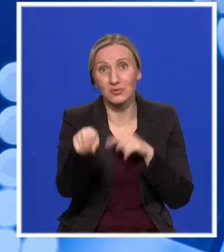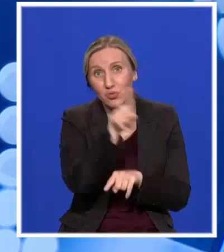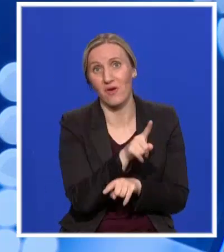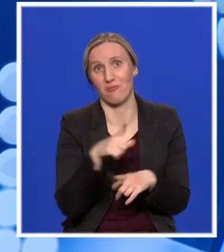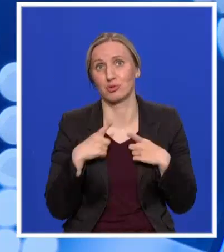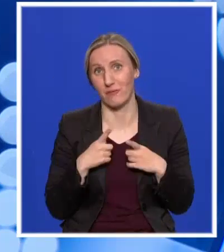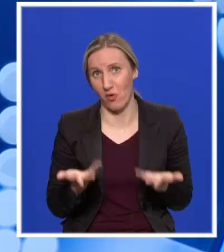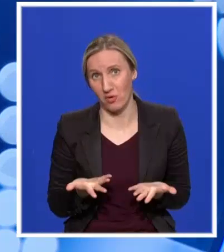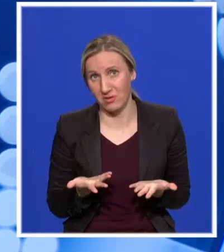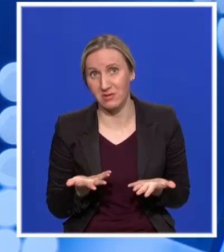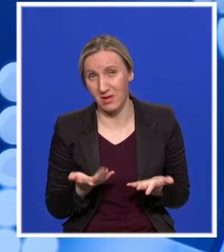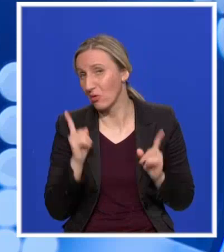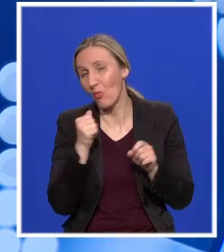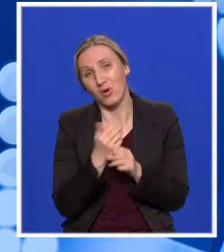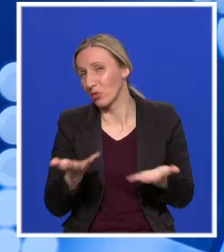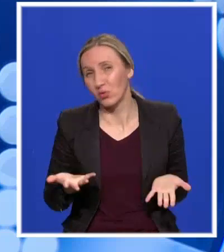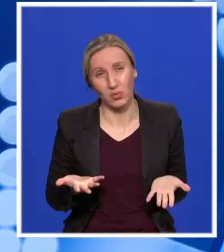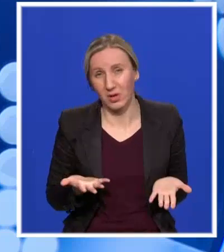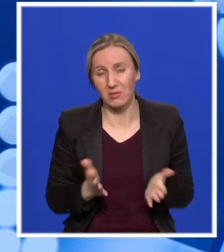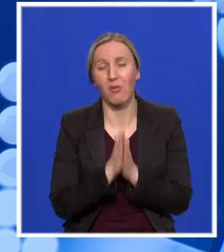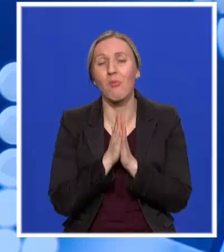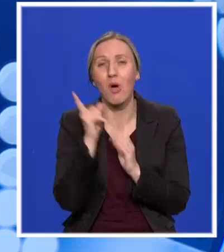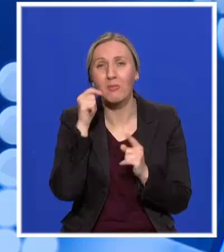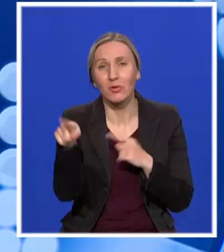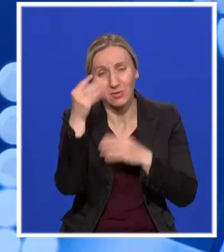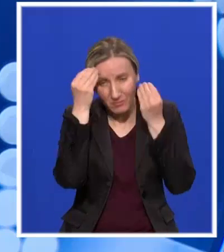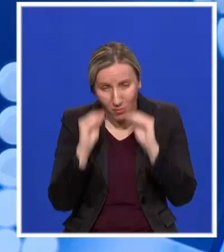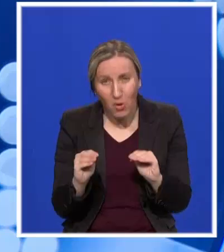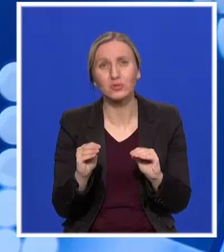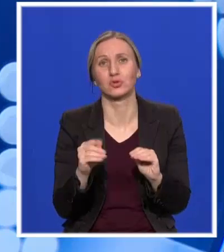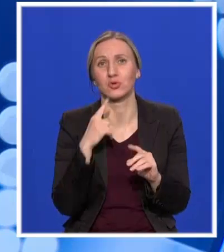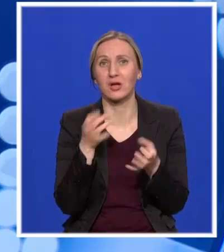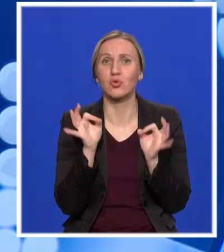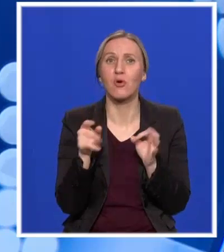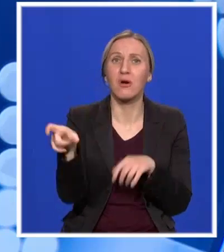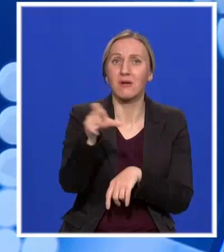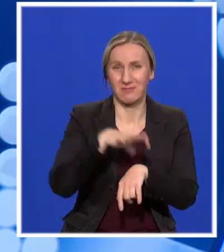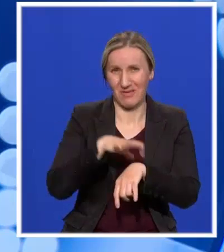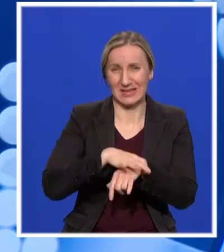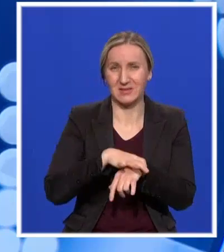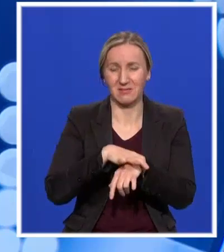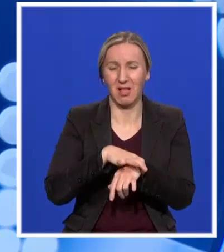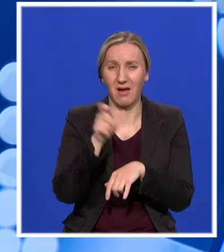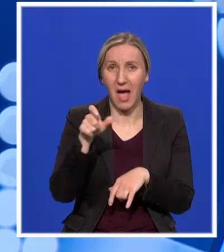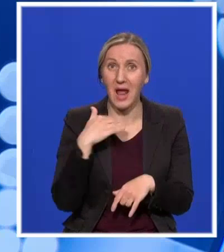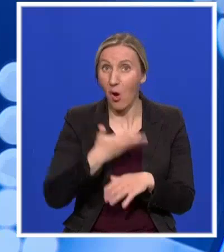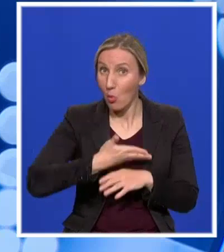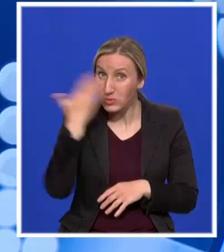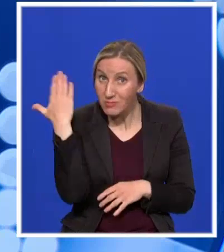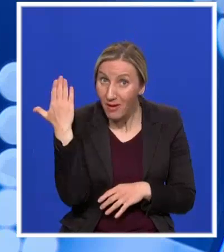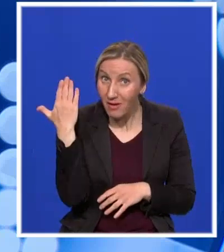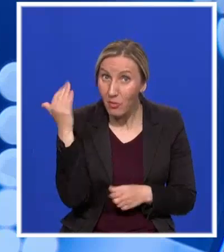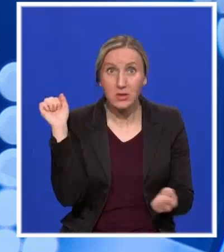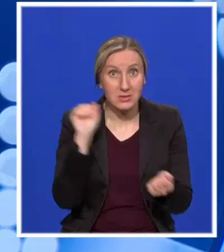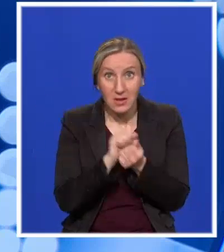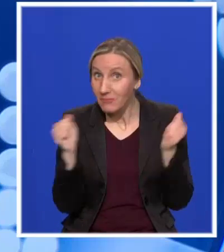zaštite život, to mora da se uradi. I prosto molim ljude da poštuju to što kažu eksperti, jer ako u ovome uspemo zajedno, ako uspemo